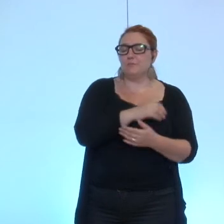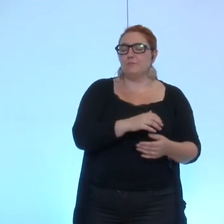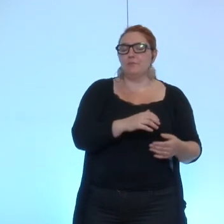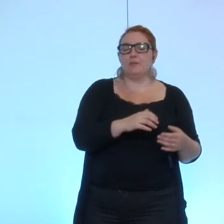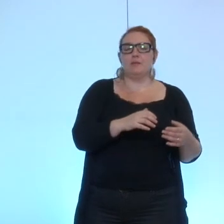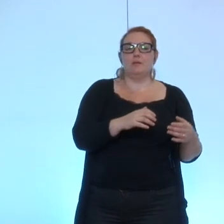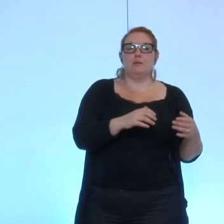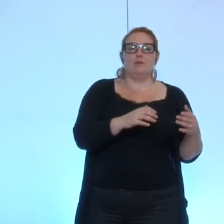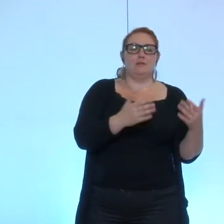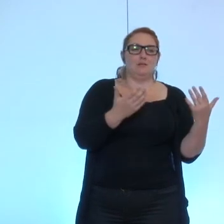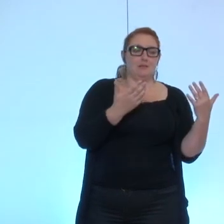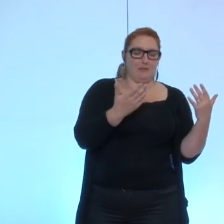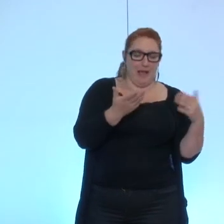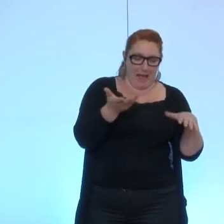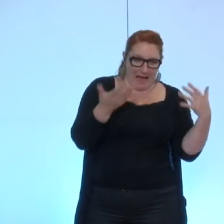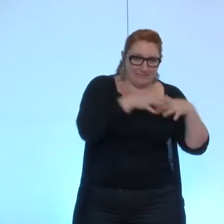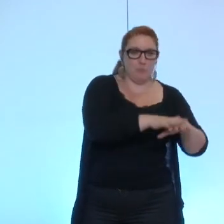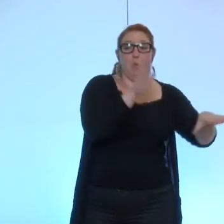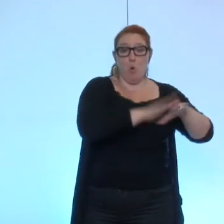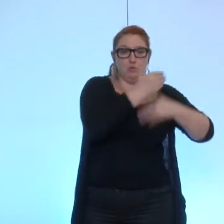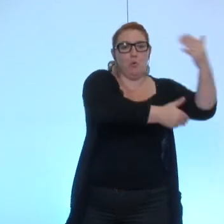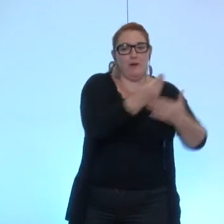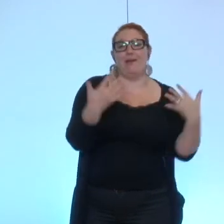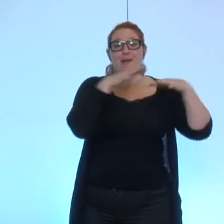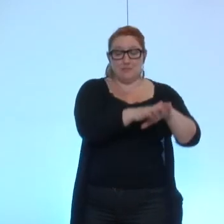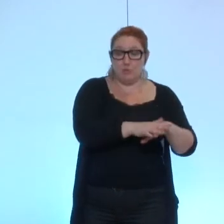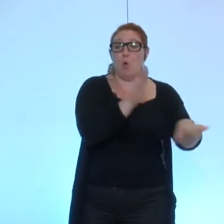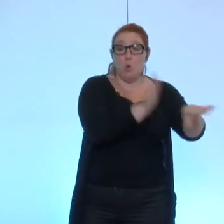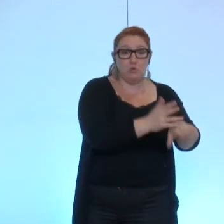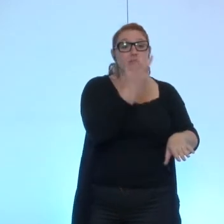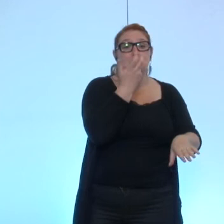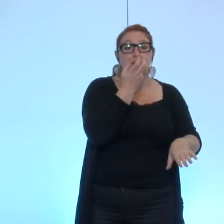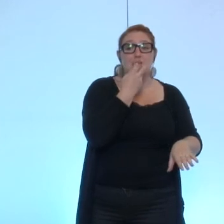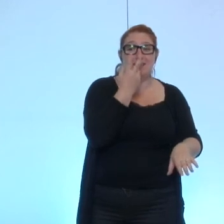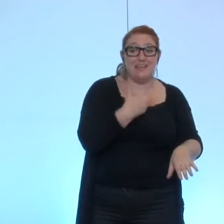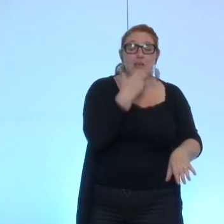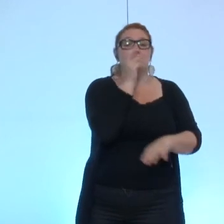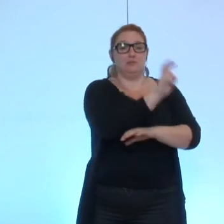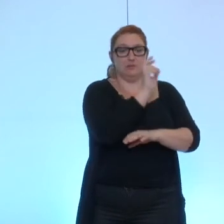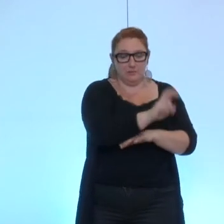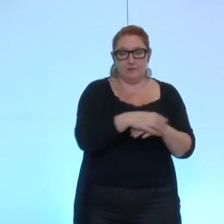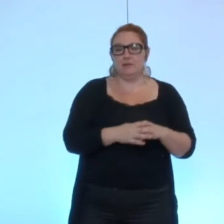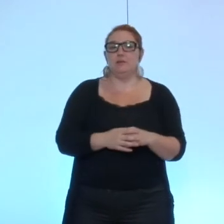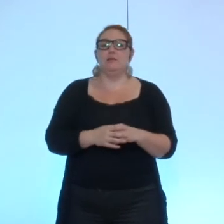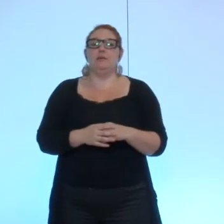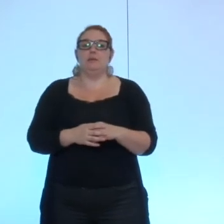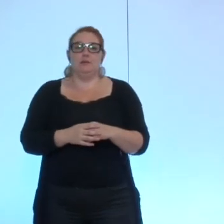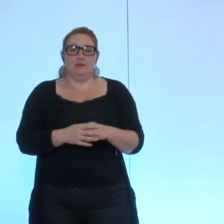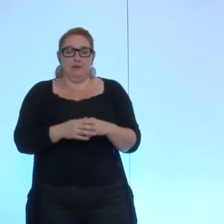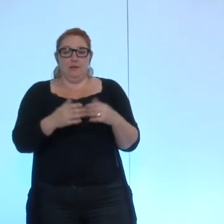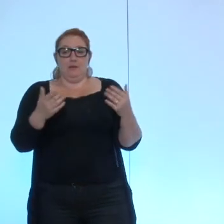Rassemblement de gauche est de progrès la délibération numéro 56 est retirée